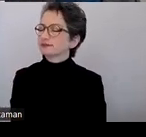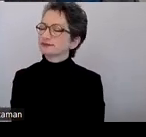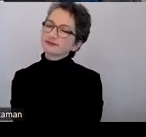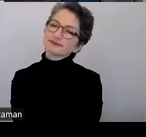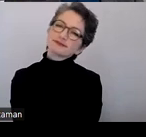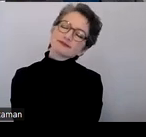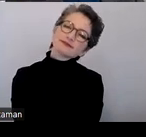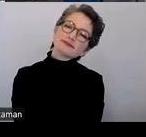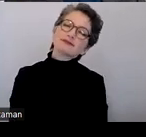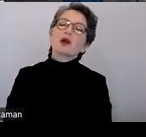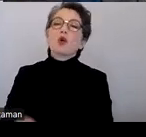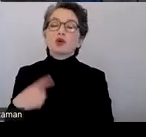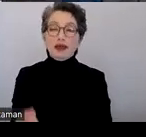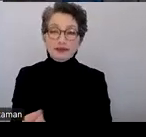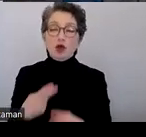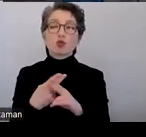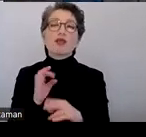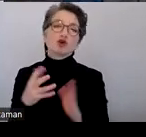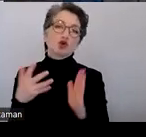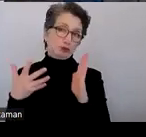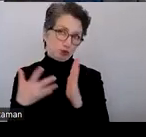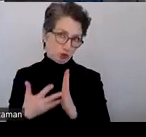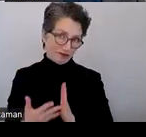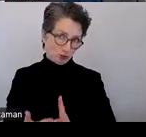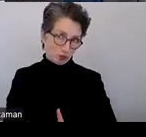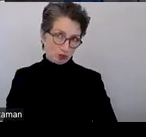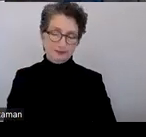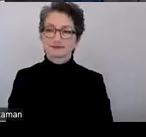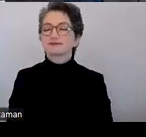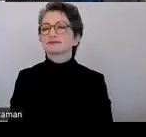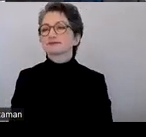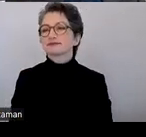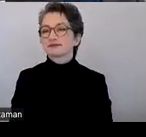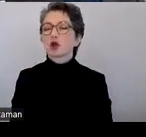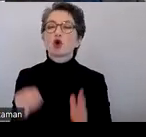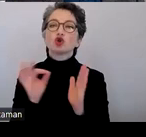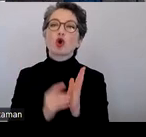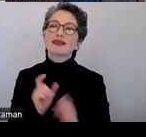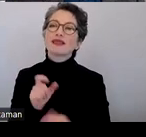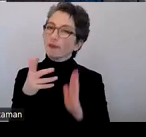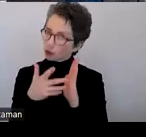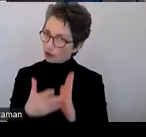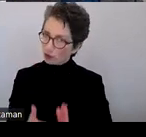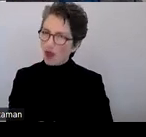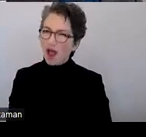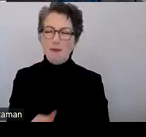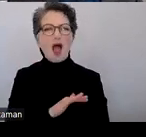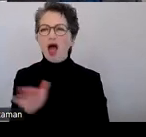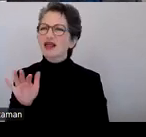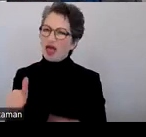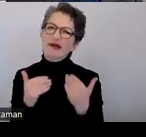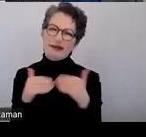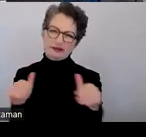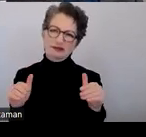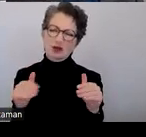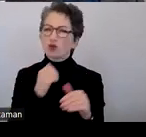Und dann gibt es Tools zur Prüfung von Dokumenten. Die sind aber alle beschränkt und ganz grob,